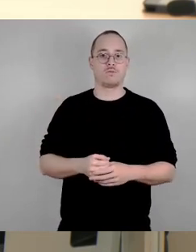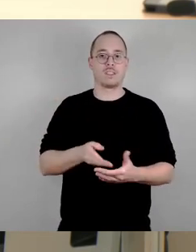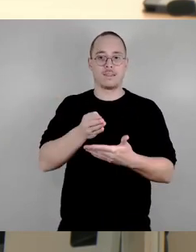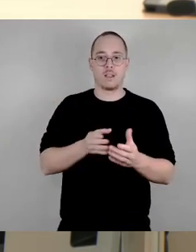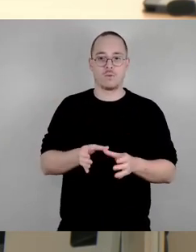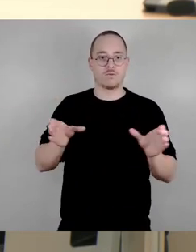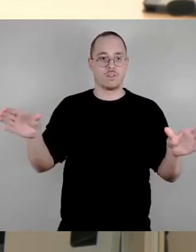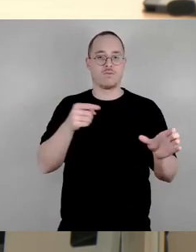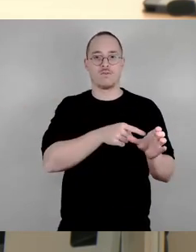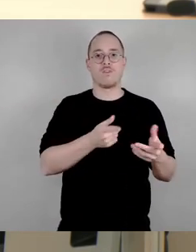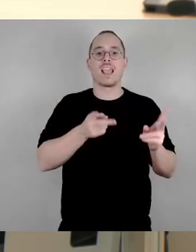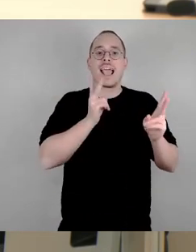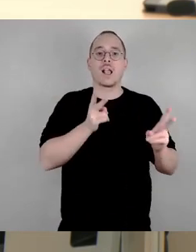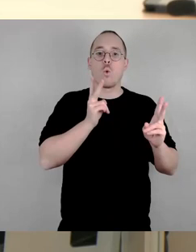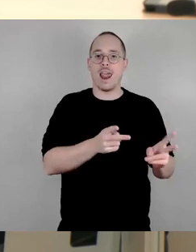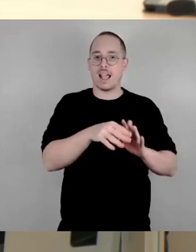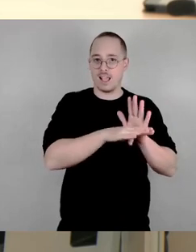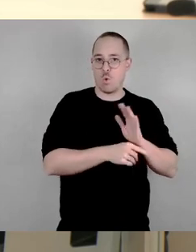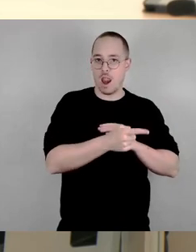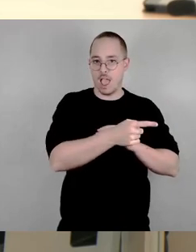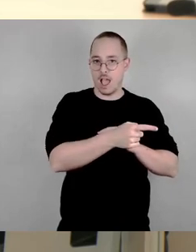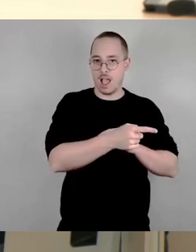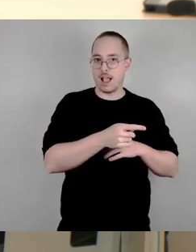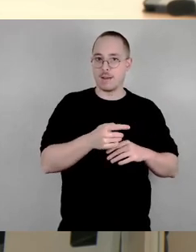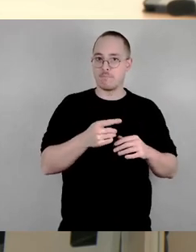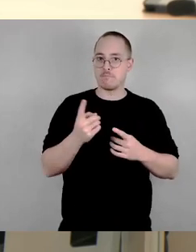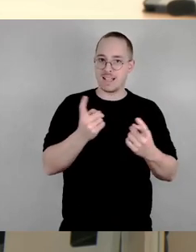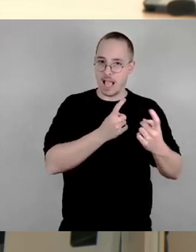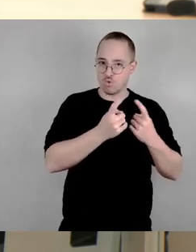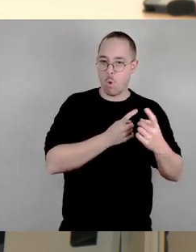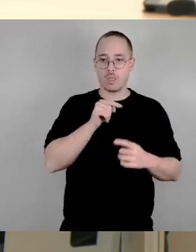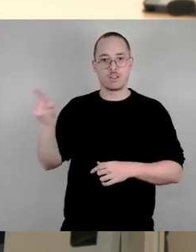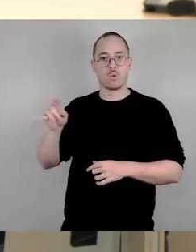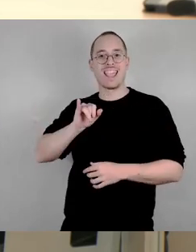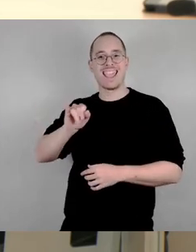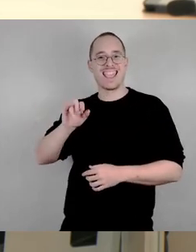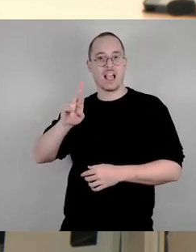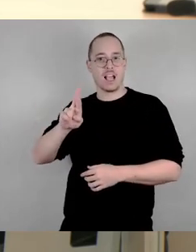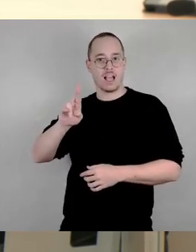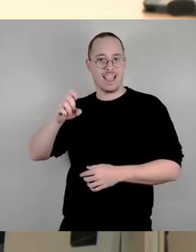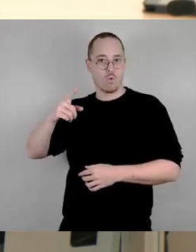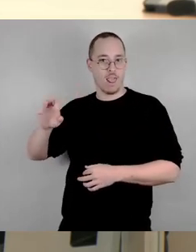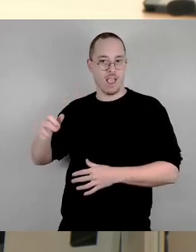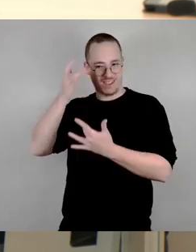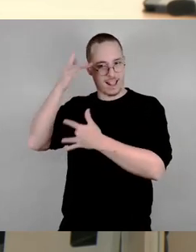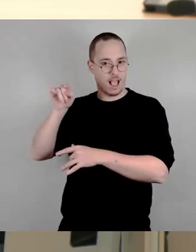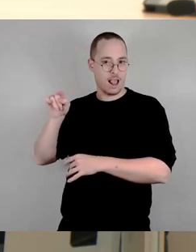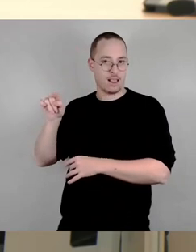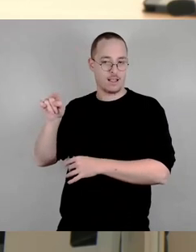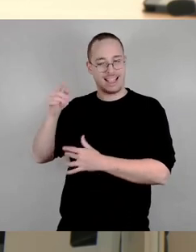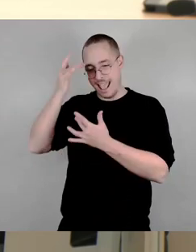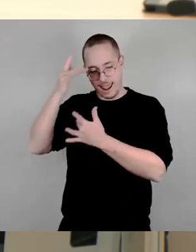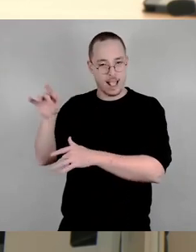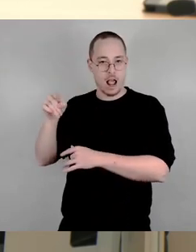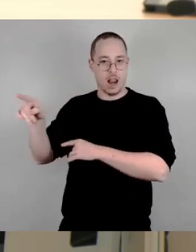Aber wer Asyl oder einen anderen Schutzstatus bekommt und wer unsere Hilfe benötigt, entscheidet sich